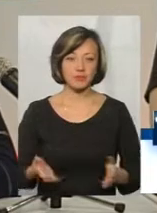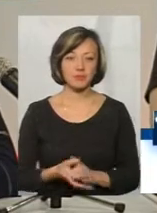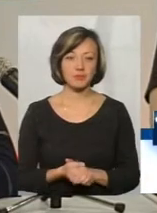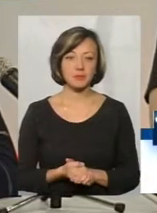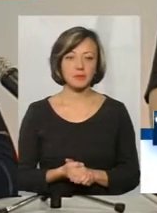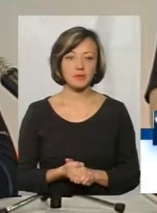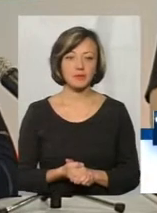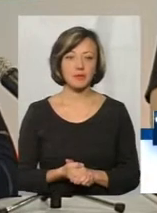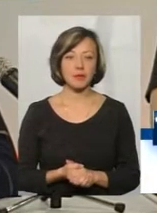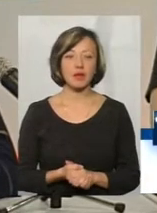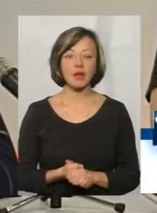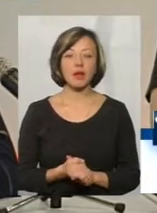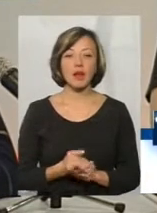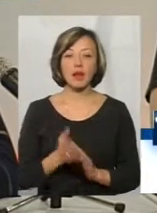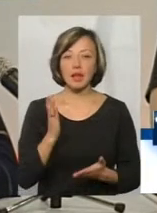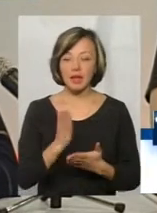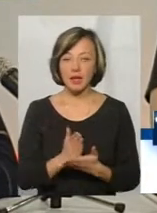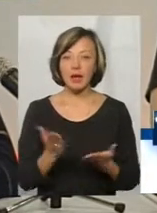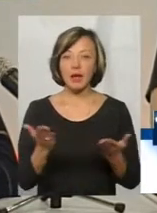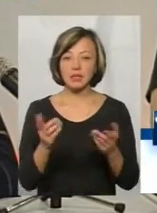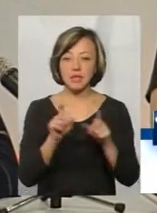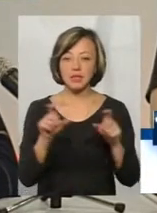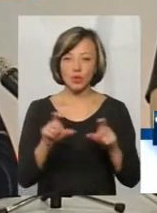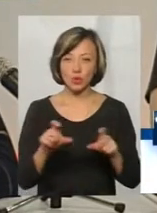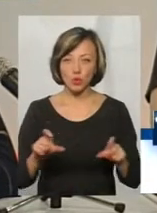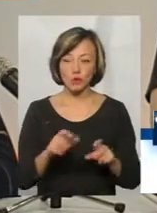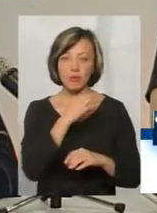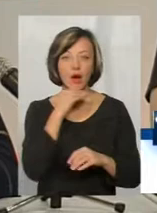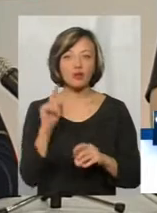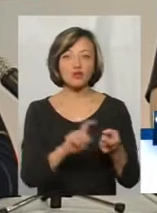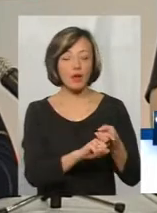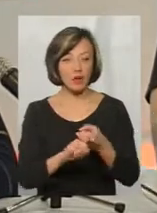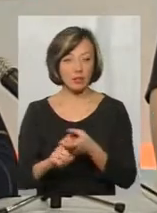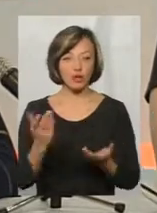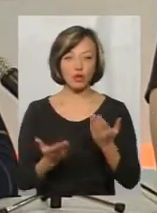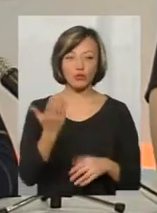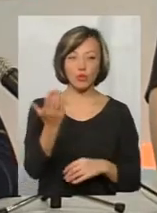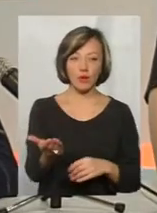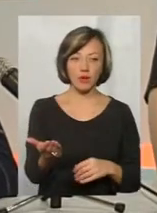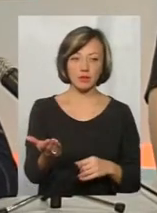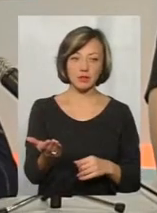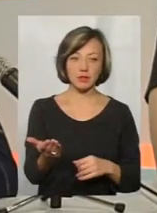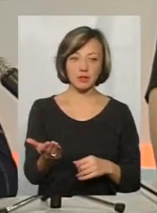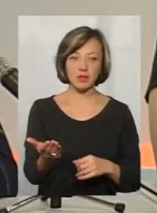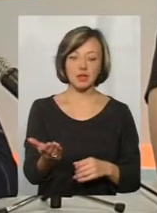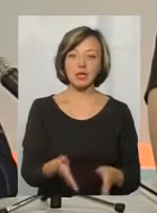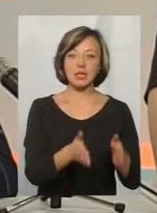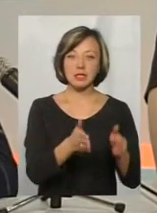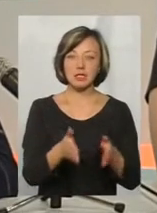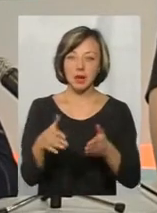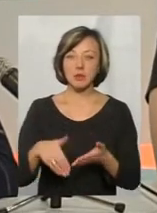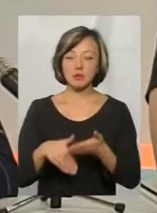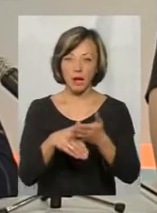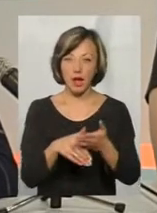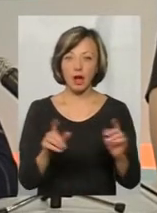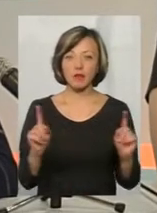Тим не менше, є якісь інституції, від цих інституцій багато що залежить. Тобто, якщо у вас система сприятлива для